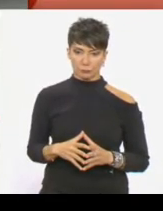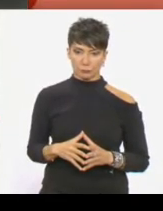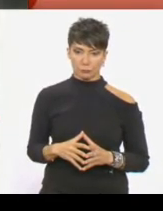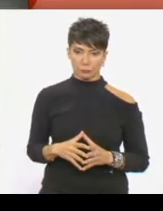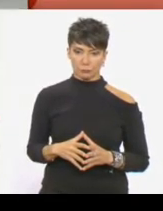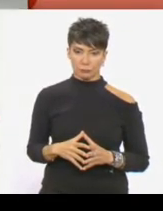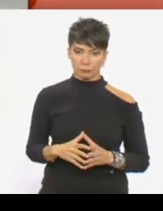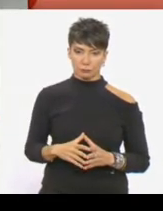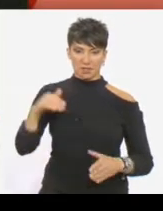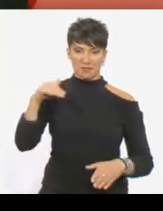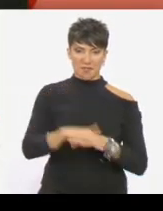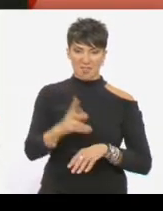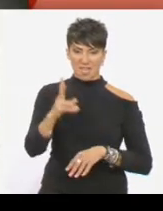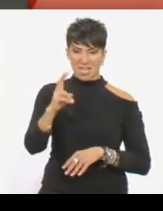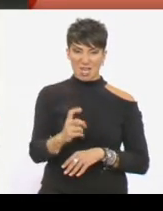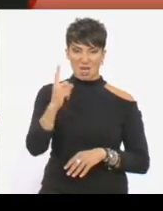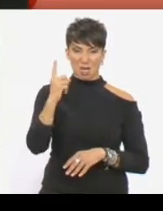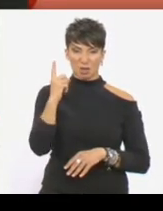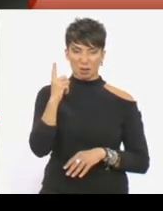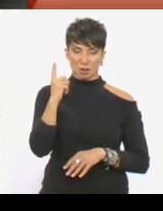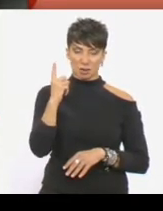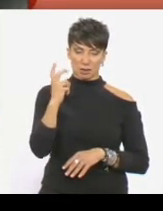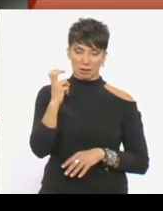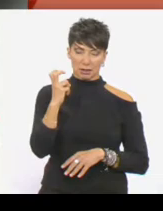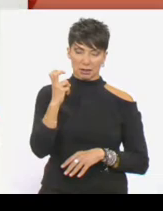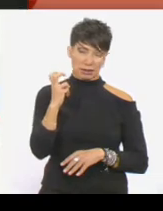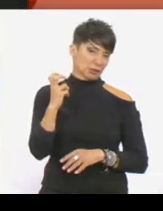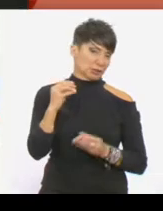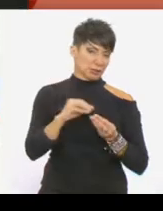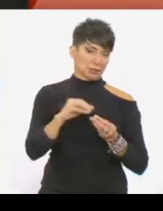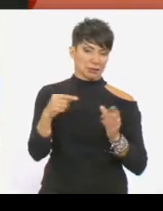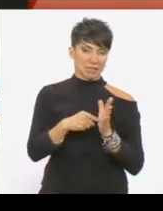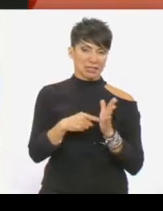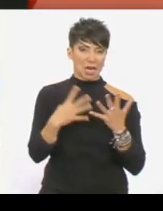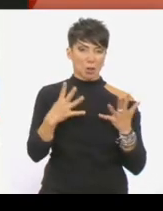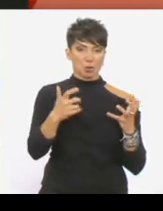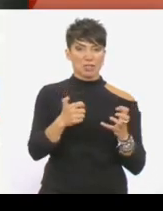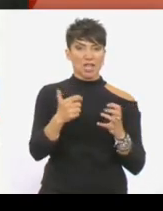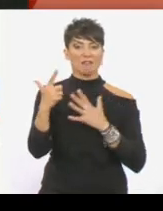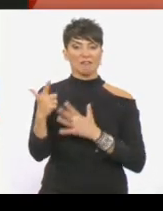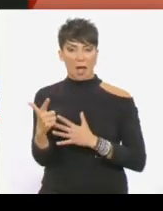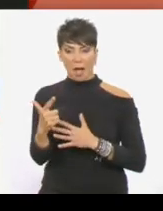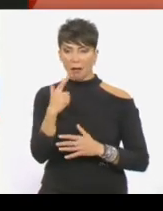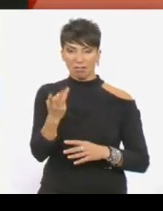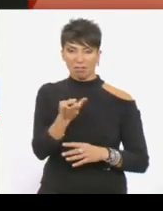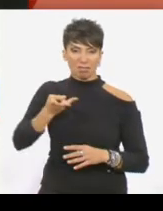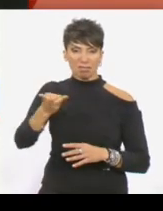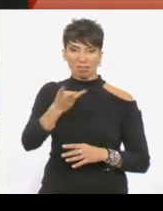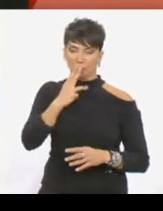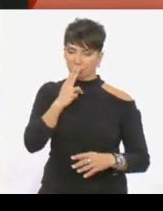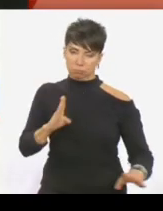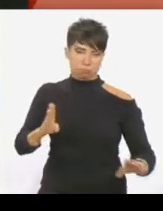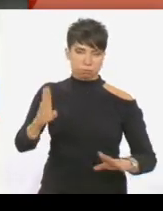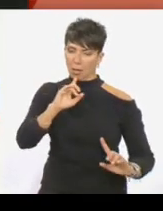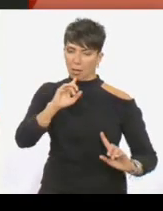Ήταν βράδυ της 20ης Απριλίου του 1967, όταν οι προτεργάτες της Χούντας, Παπαδόπουλος, Πατακός και Μακαρέζος, επέβαλαν